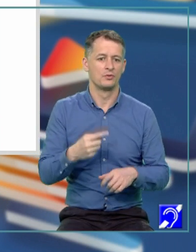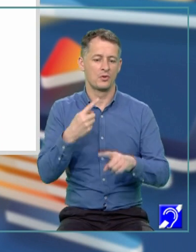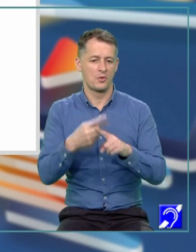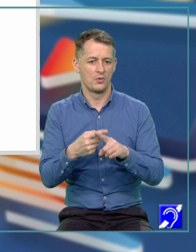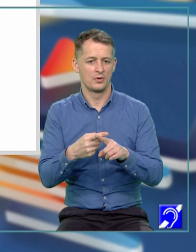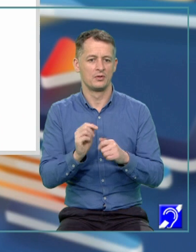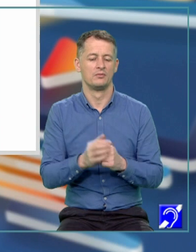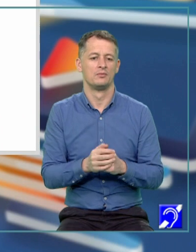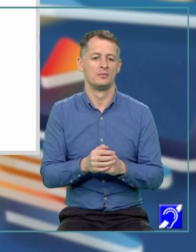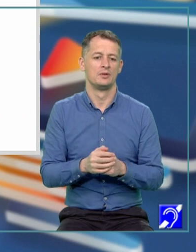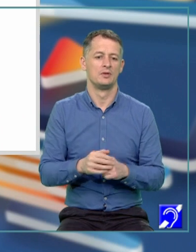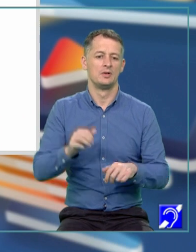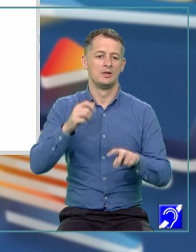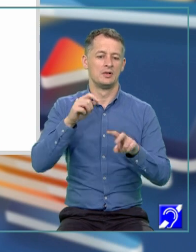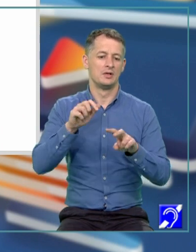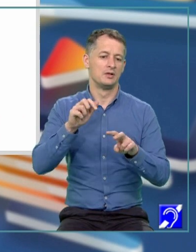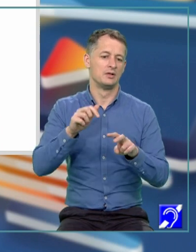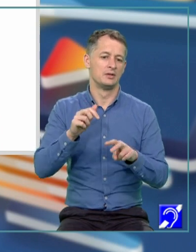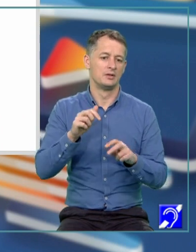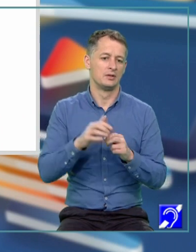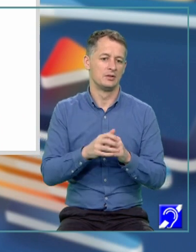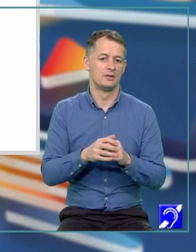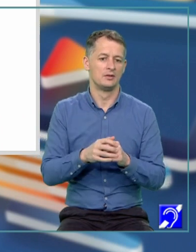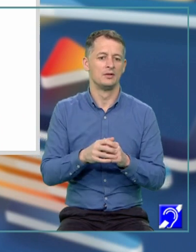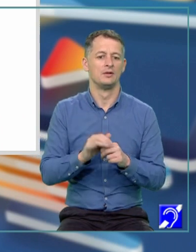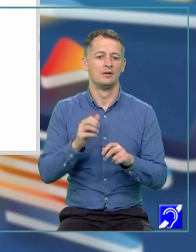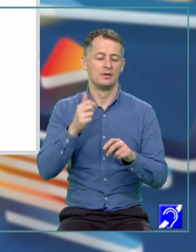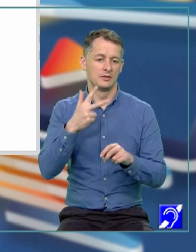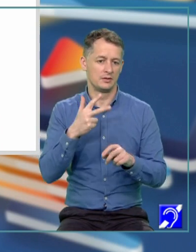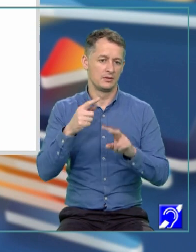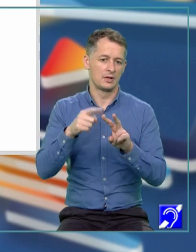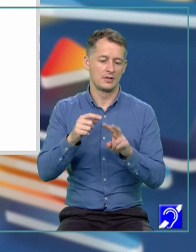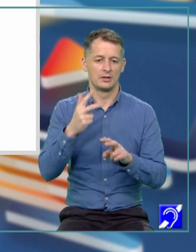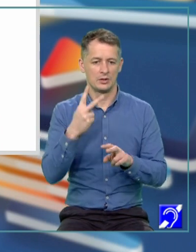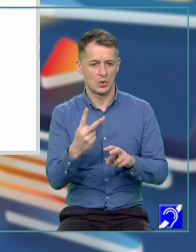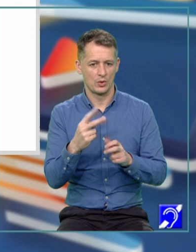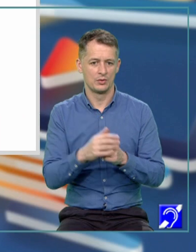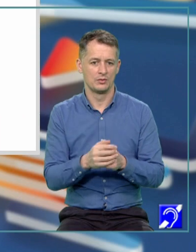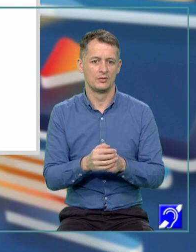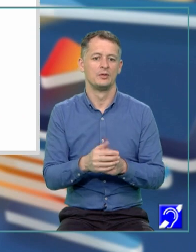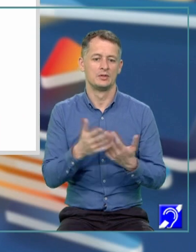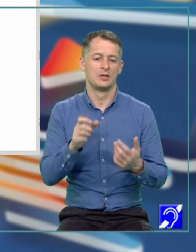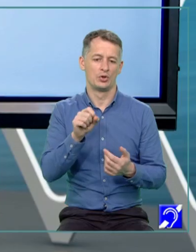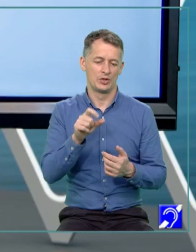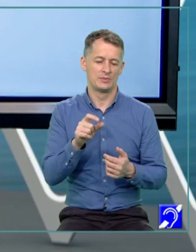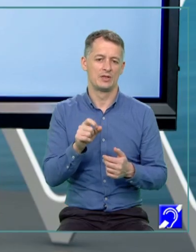din 2, facem înmulțirea 12 radical din 2 centimetri.